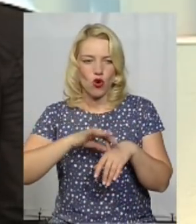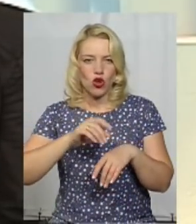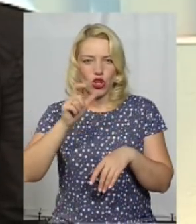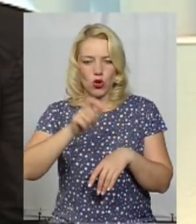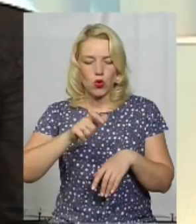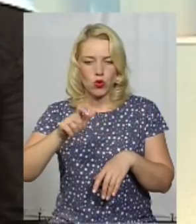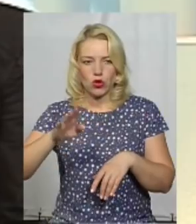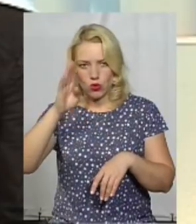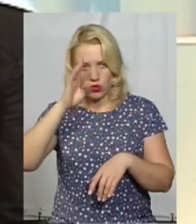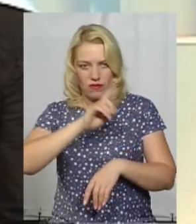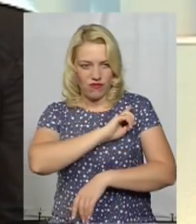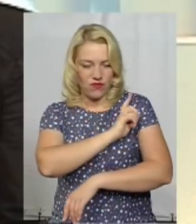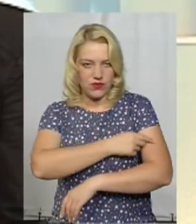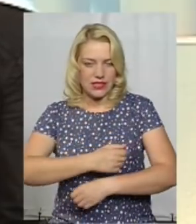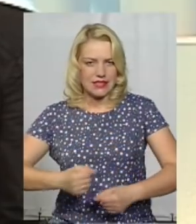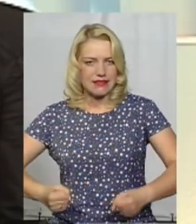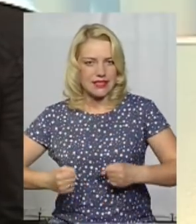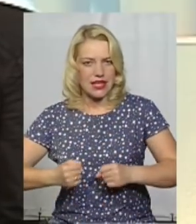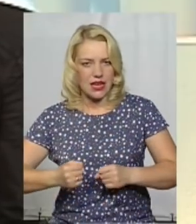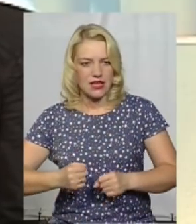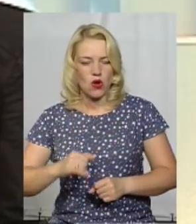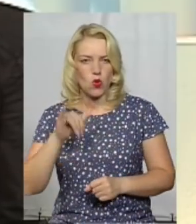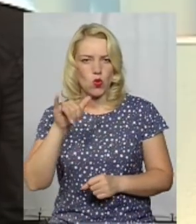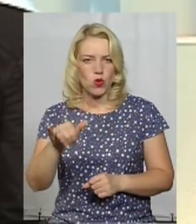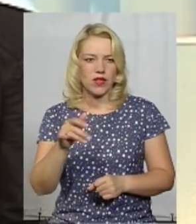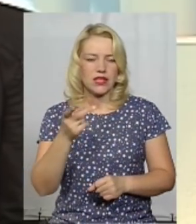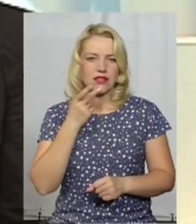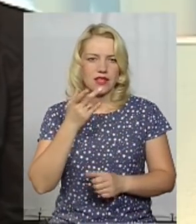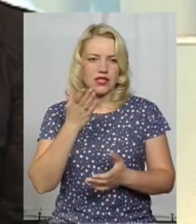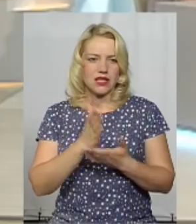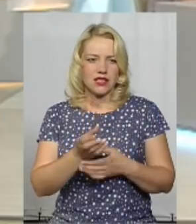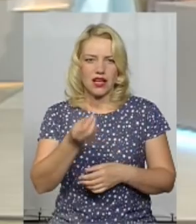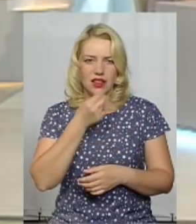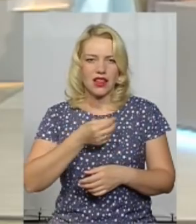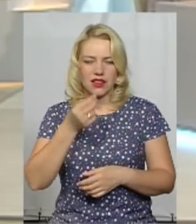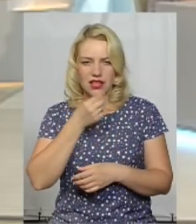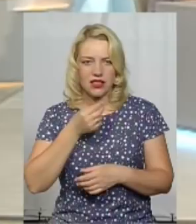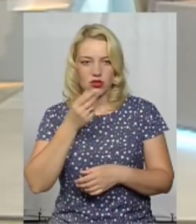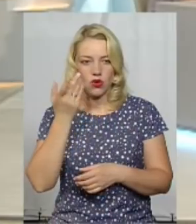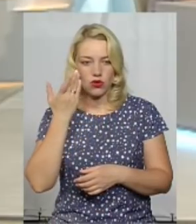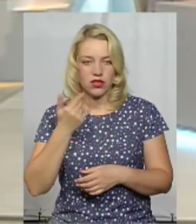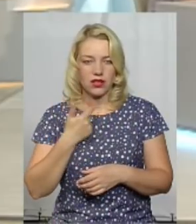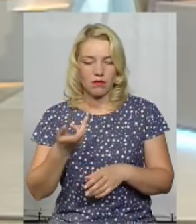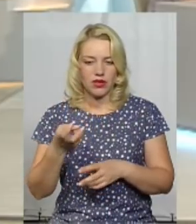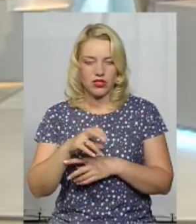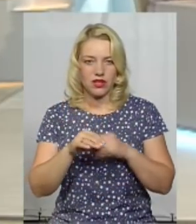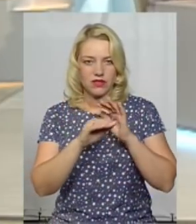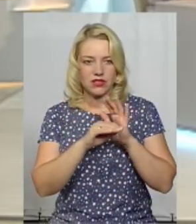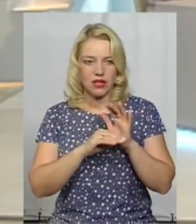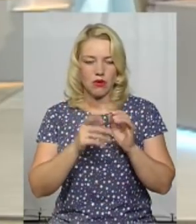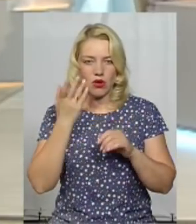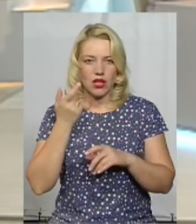Це люди, які сильні фізично, в них завжди жага їжі. Я коли прийшла в систему, приїжджав